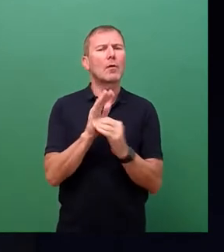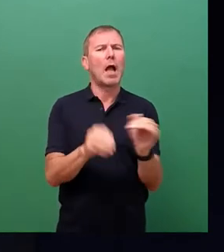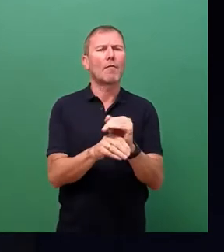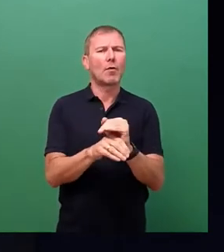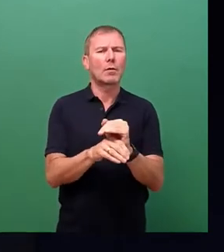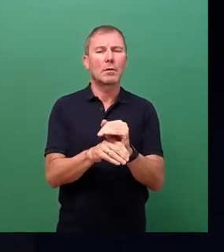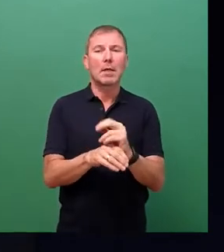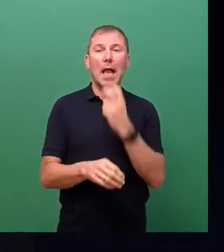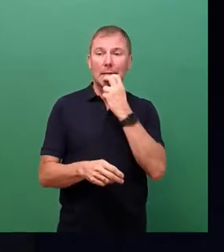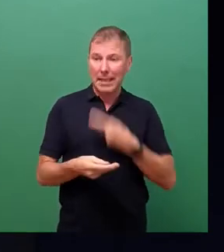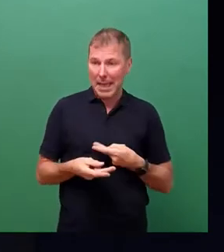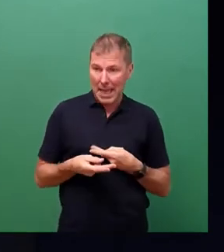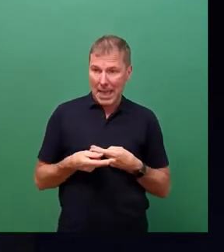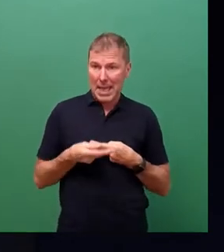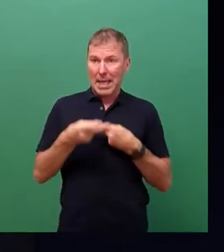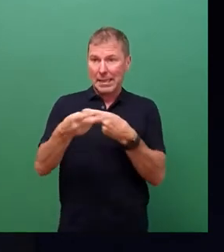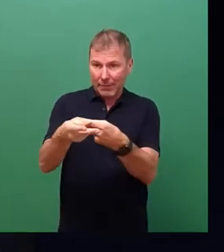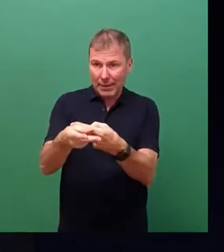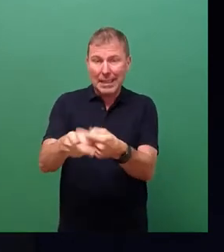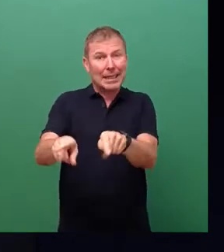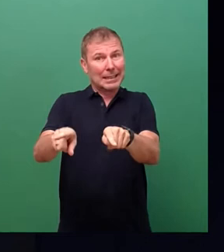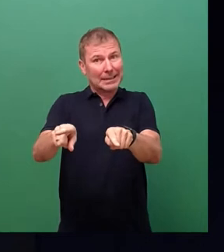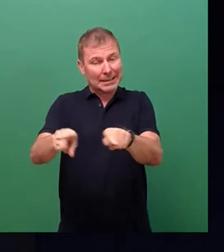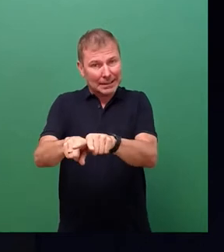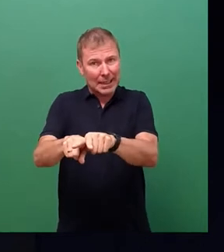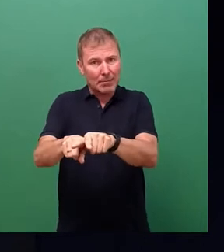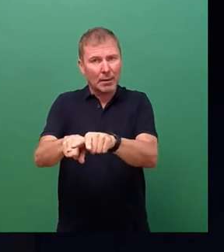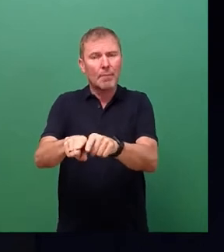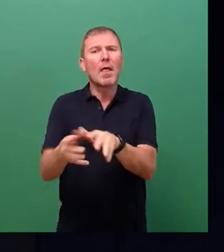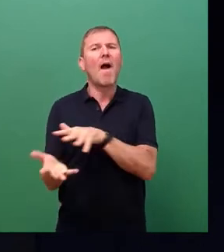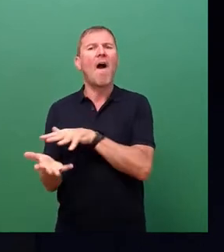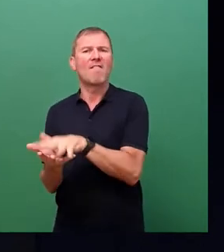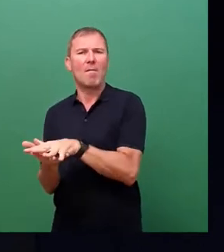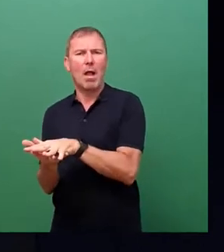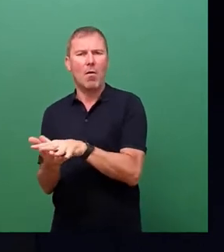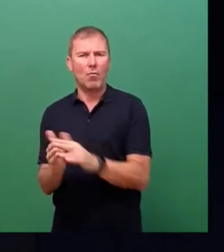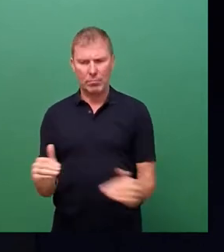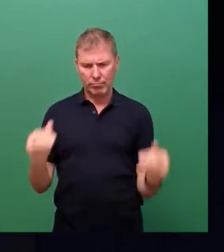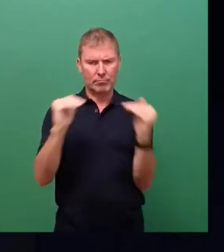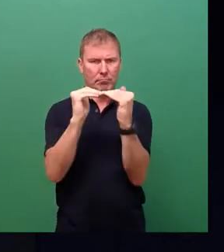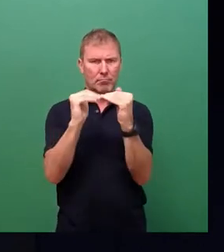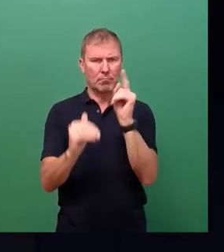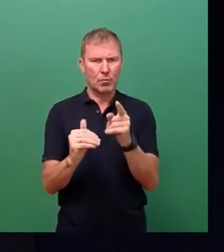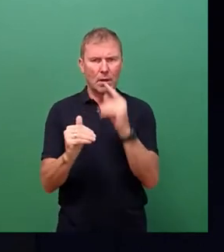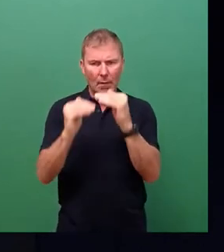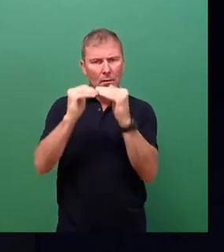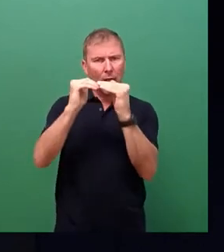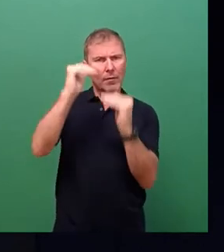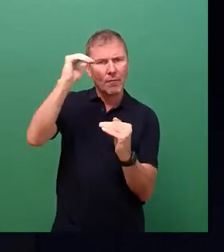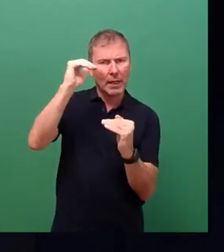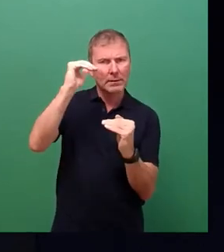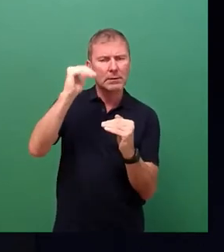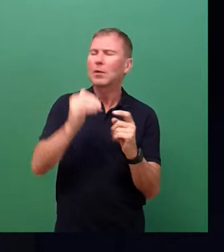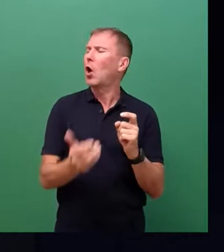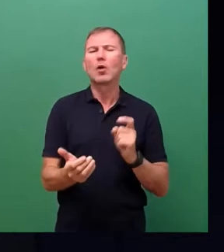absolut gleich ist der Verbrauchten. Wenn es da Abweichungen gibt, dann ändert sich die